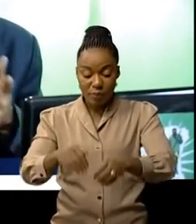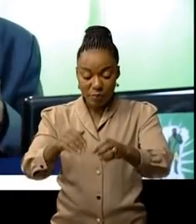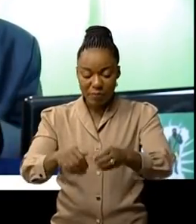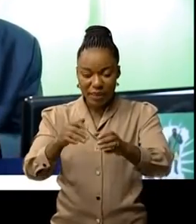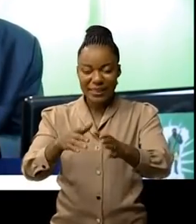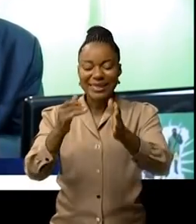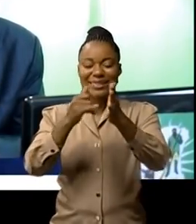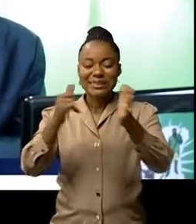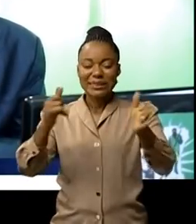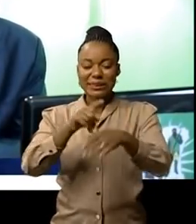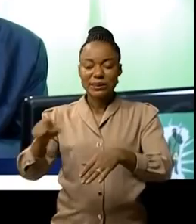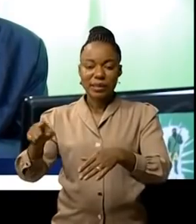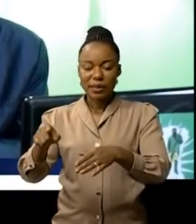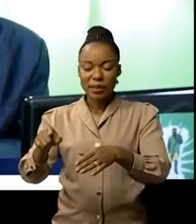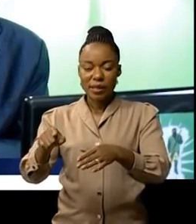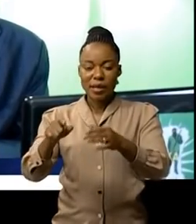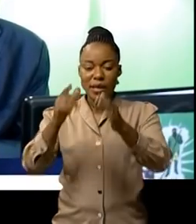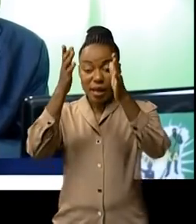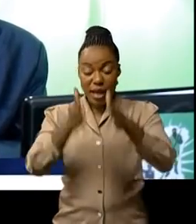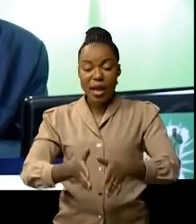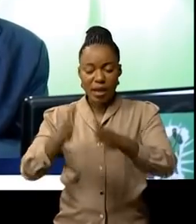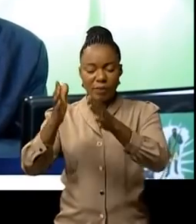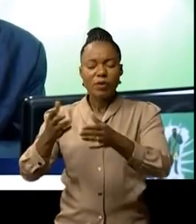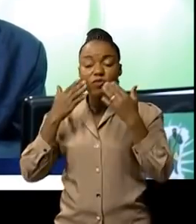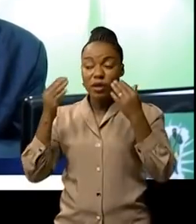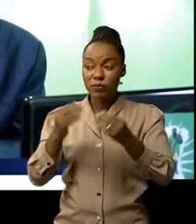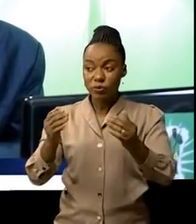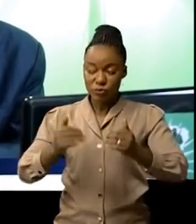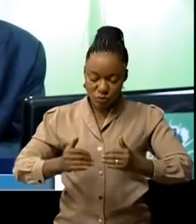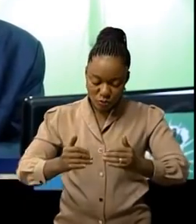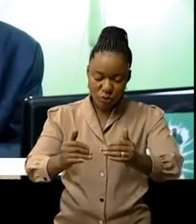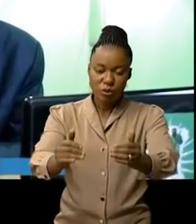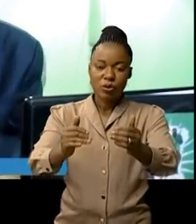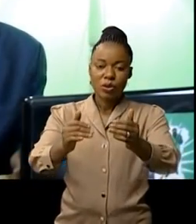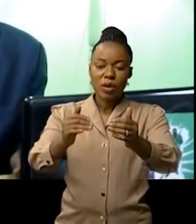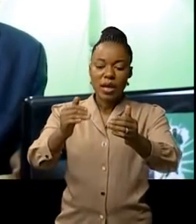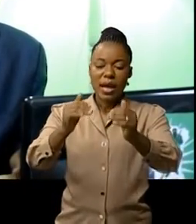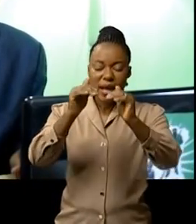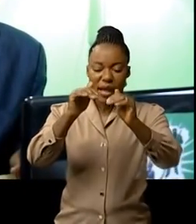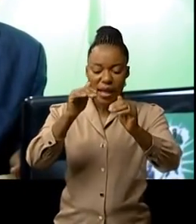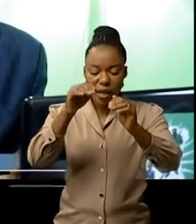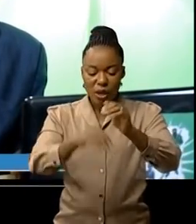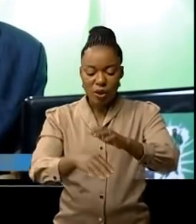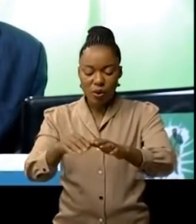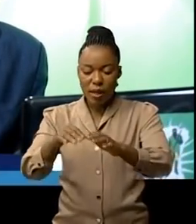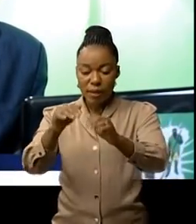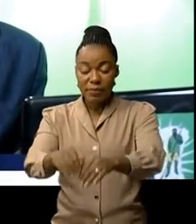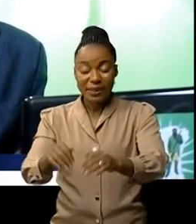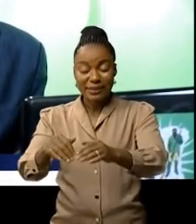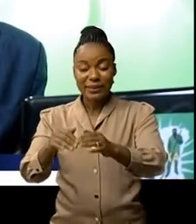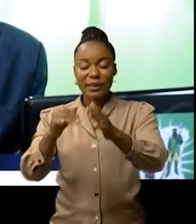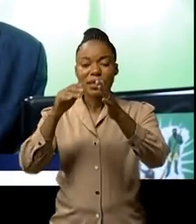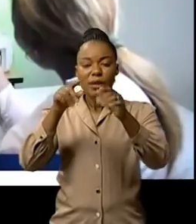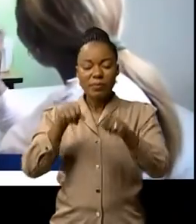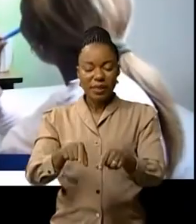Kinshasa Maluku nous sommes en cellula où nous avons des projets d'arbres FOGK est représenté dans 4 provinces